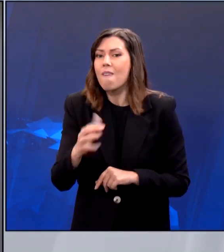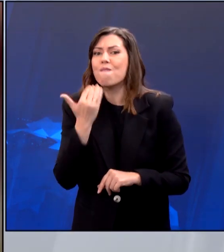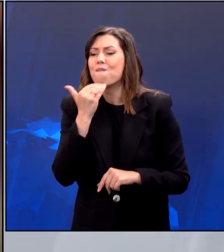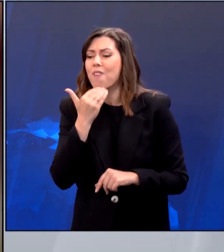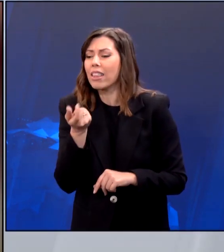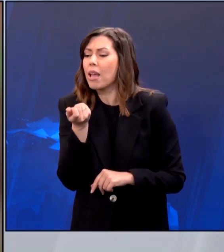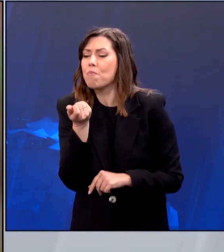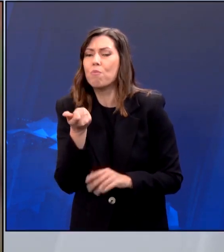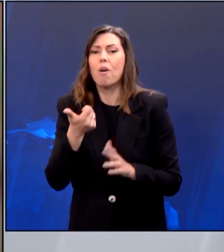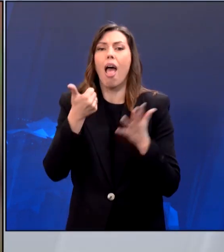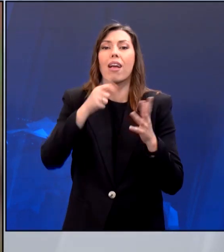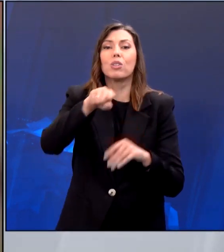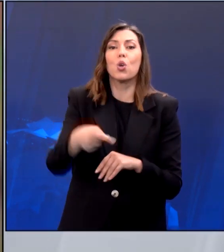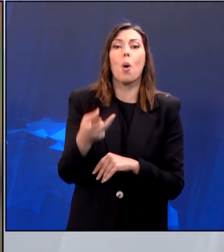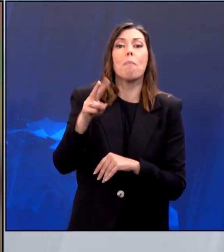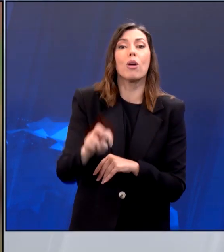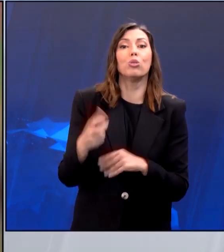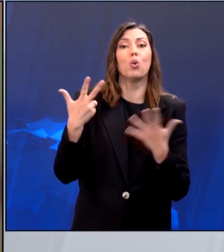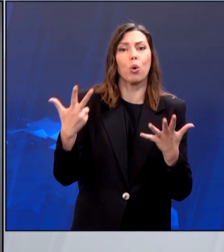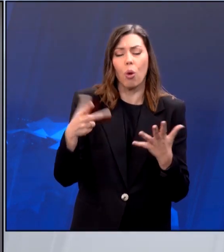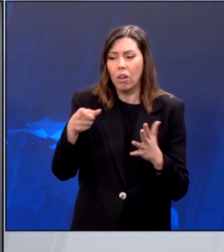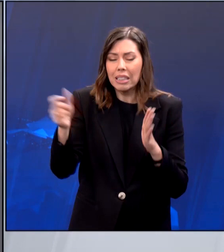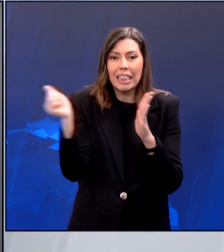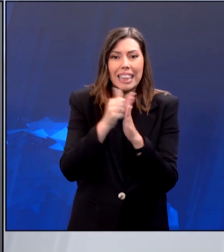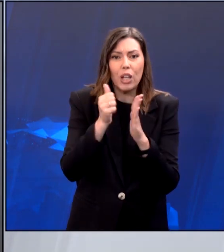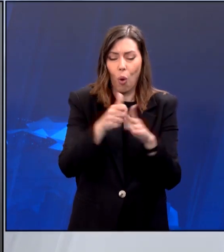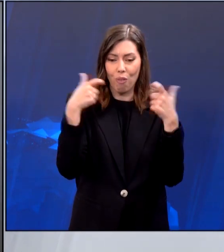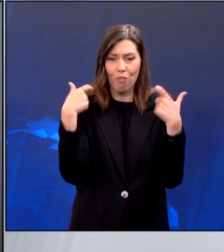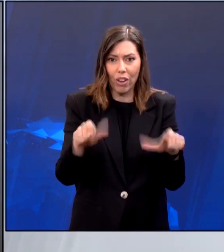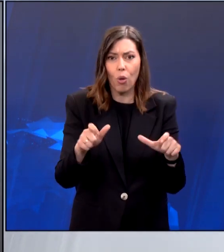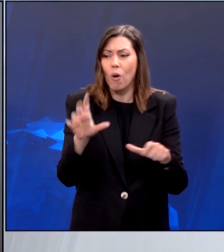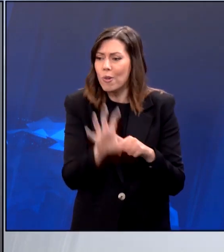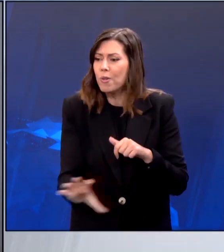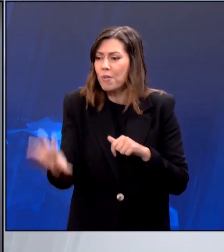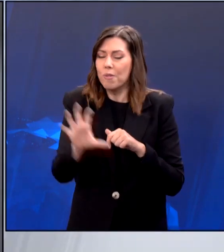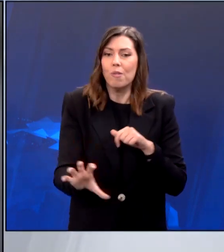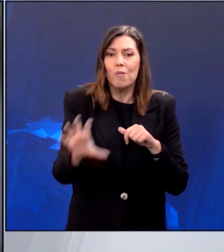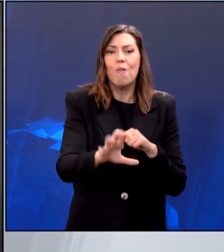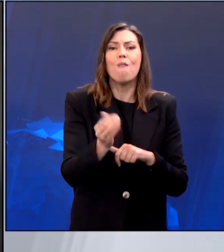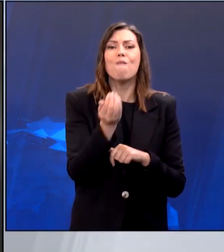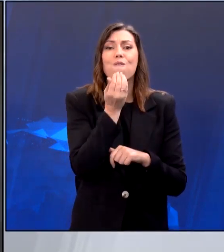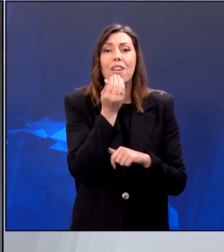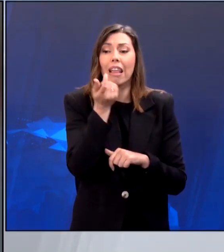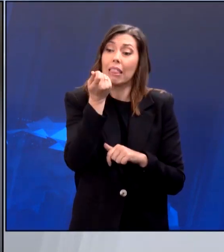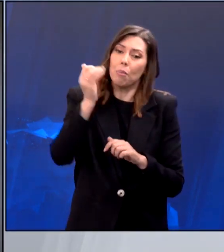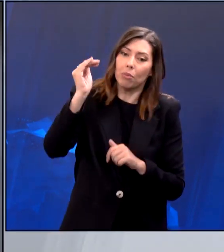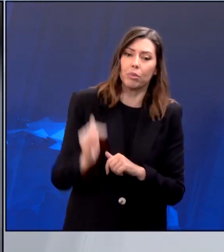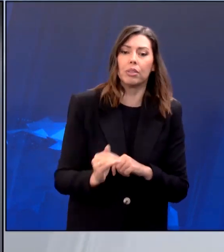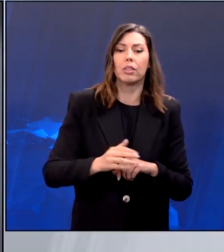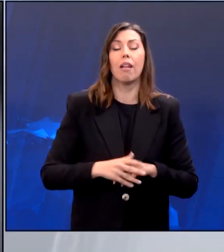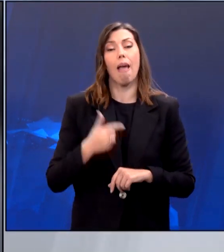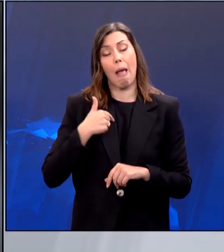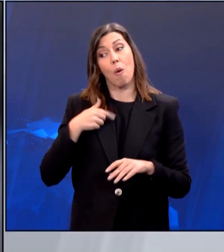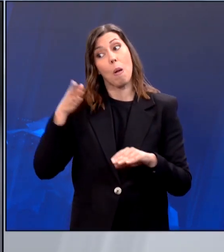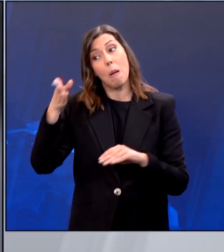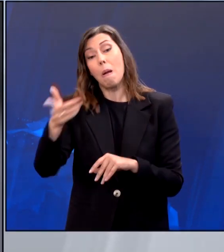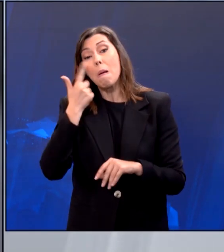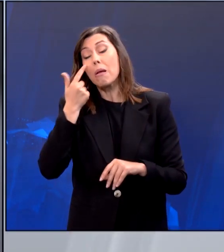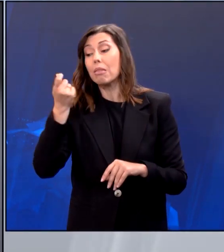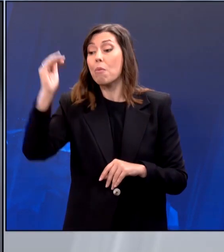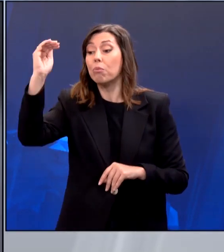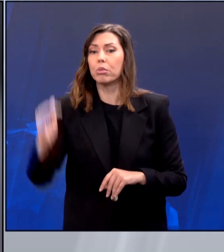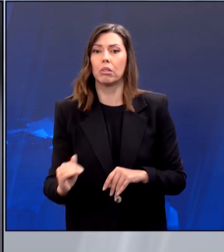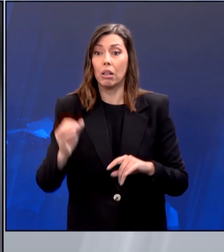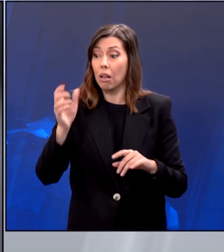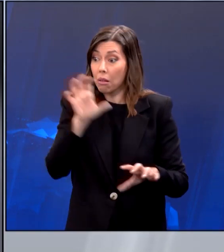28. Ο πρόεδρος του ΣΥΡΙΖΑ αναζήτησε μέσω TikTok φέτα που κοστίζει 6 ευρώ και 28 λεπτά. Πάω να βρω την προσφορά και αν δεν τη βρω